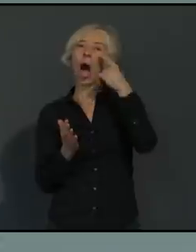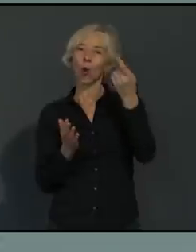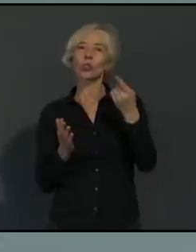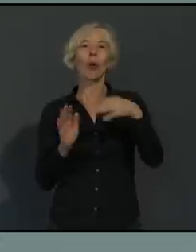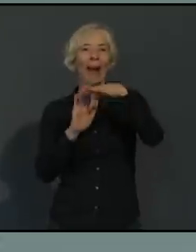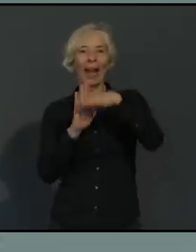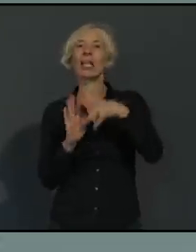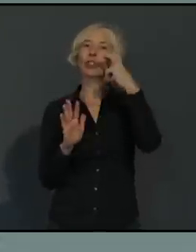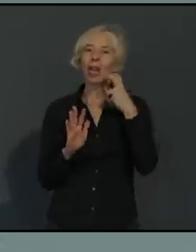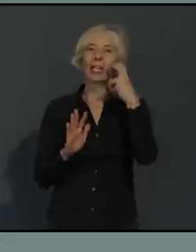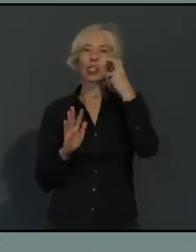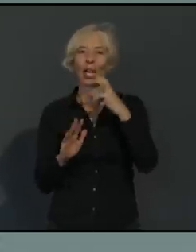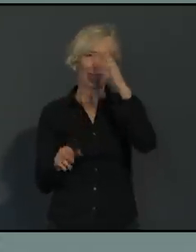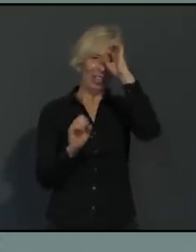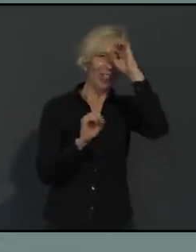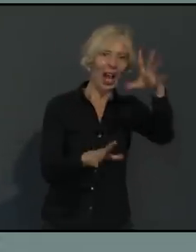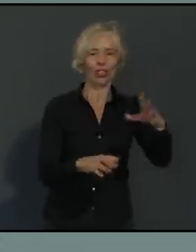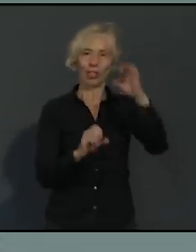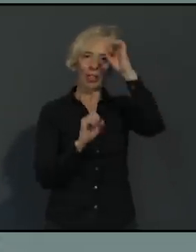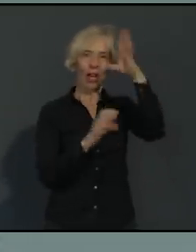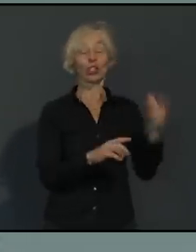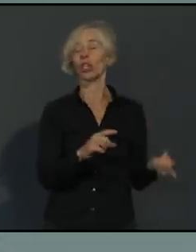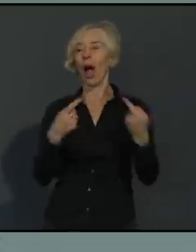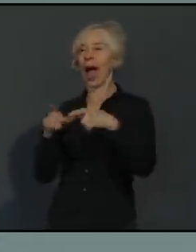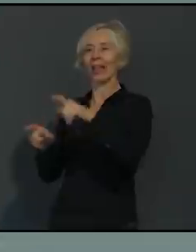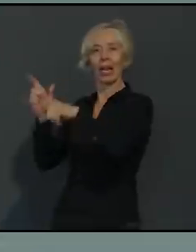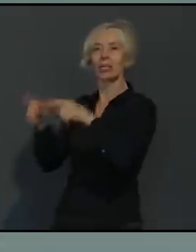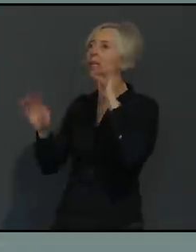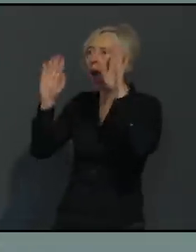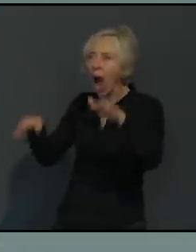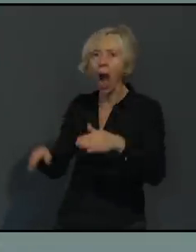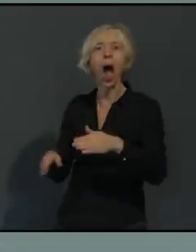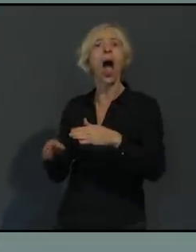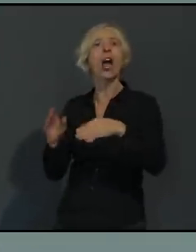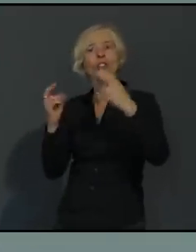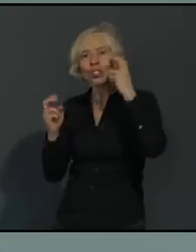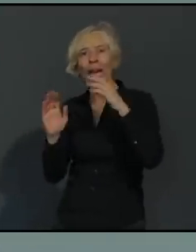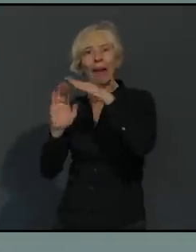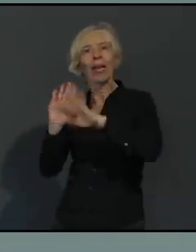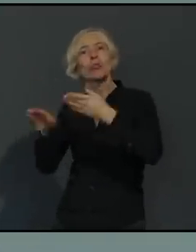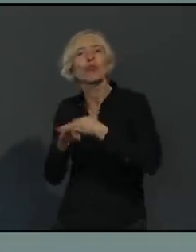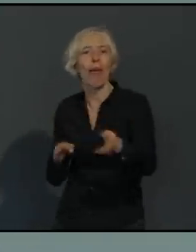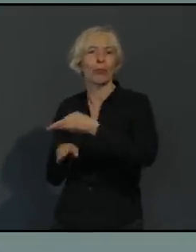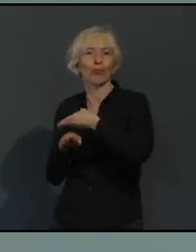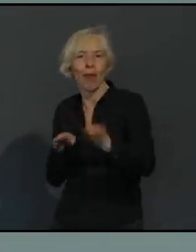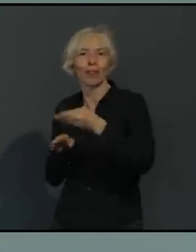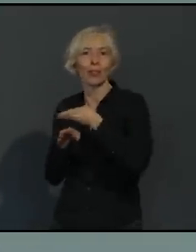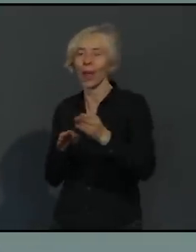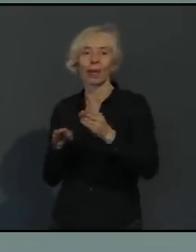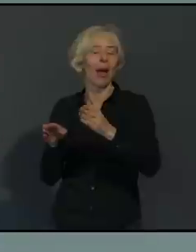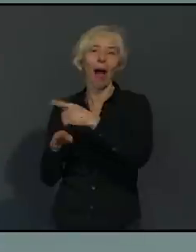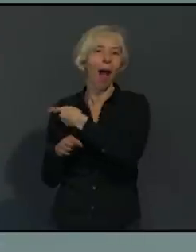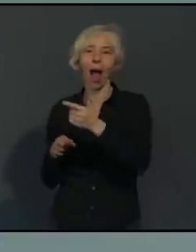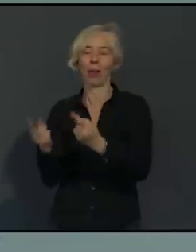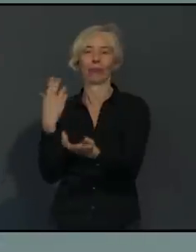bewusst, dass andere sagen werden, es ist zu spät. Aber ich möchte an der Stelle auch noch mal ausdrücklich sagen, dass alle Experten,